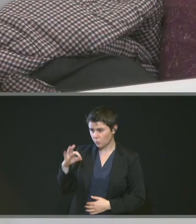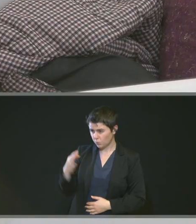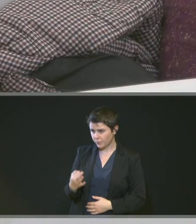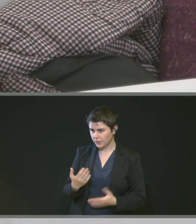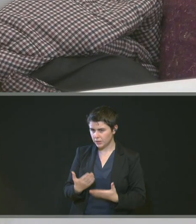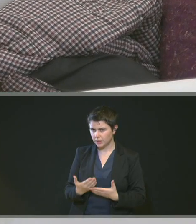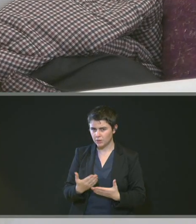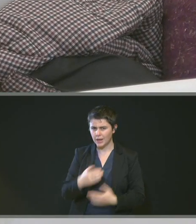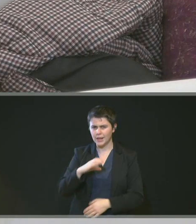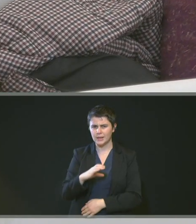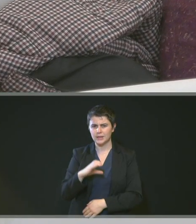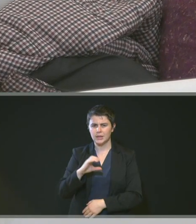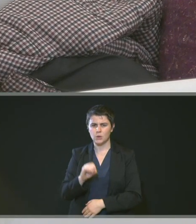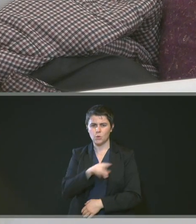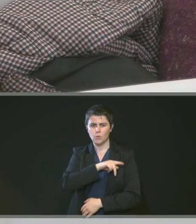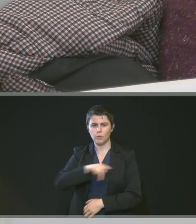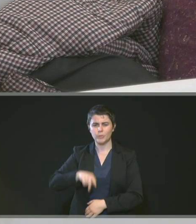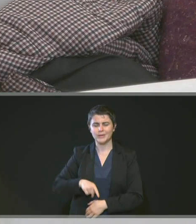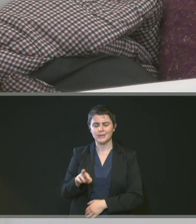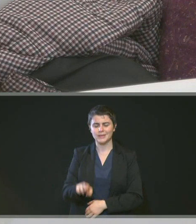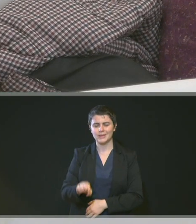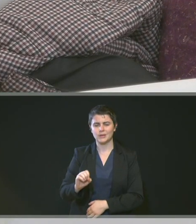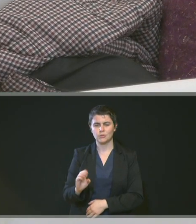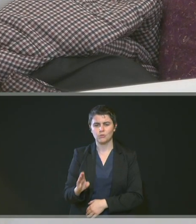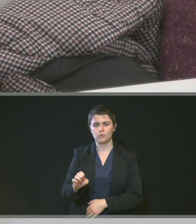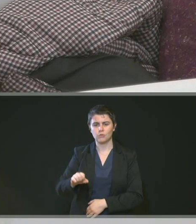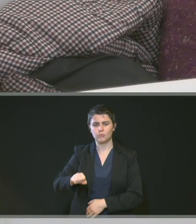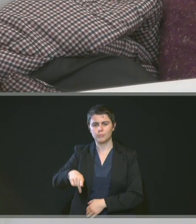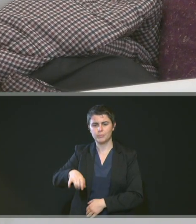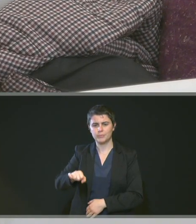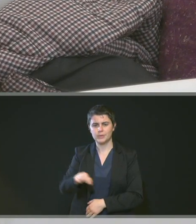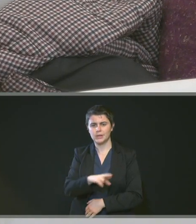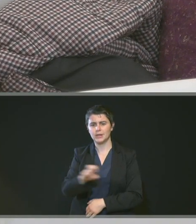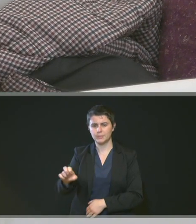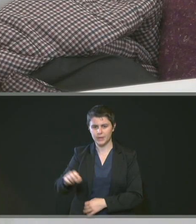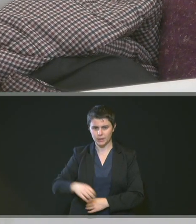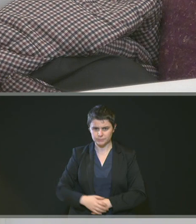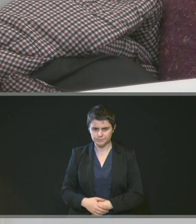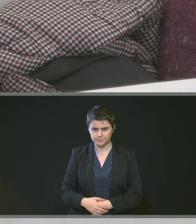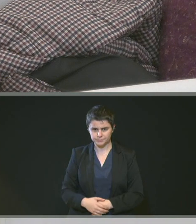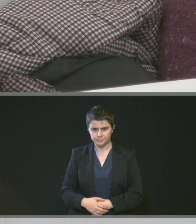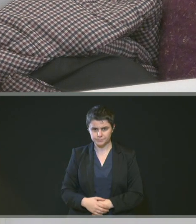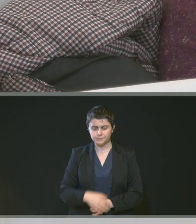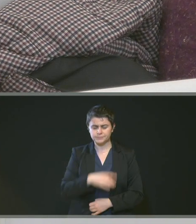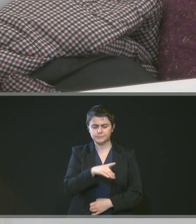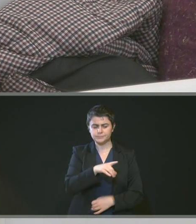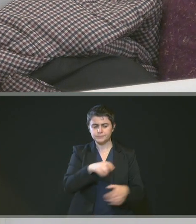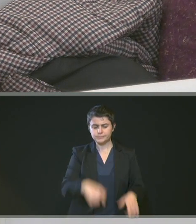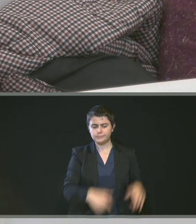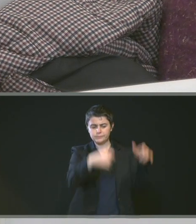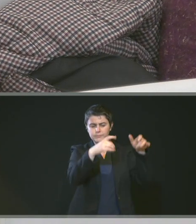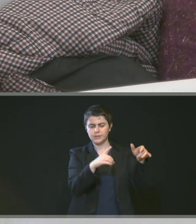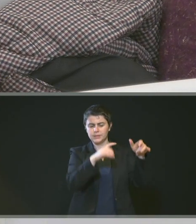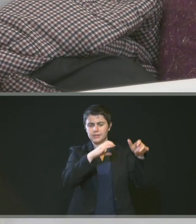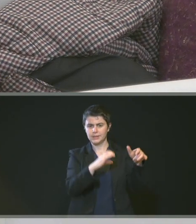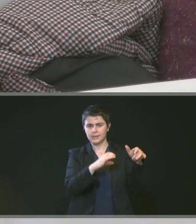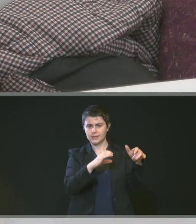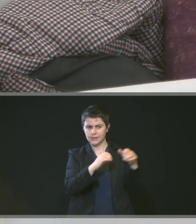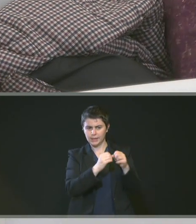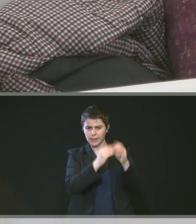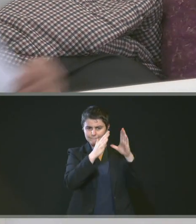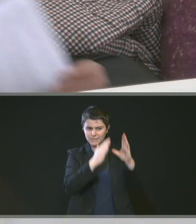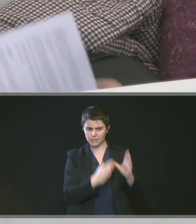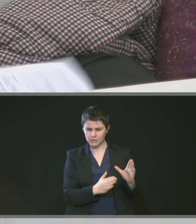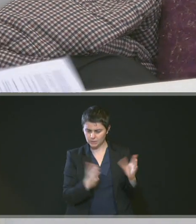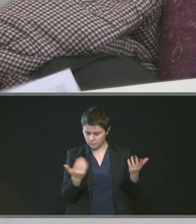copropriété Robespierre, c'est son profit de ces décès Habitat. Je retrouve.